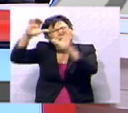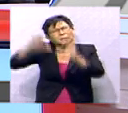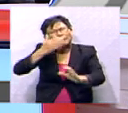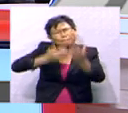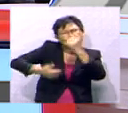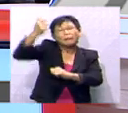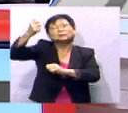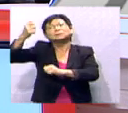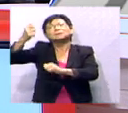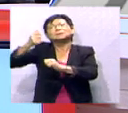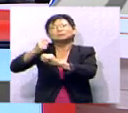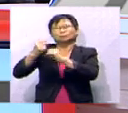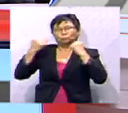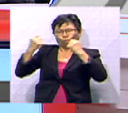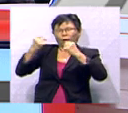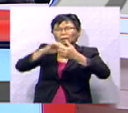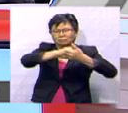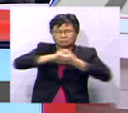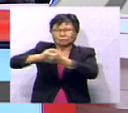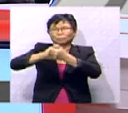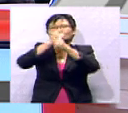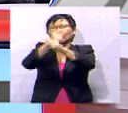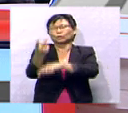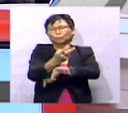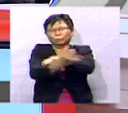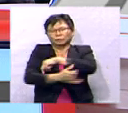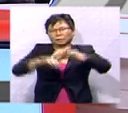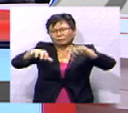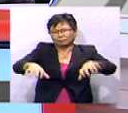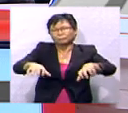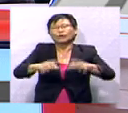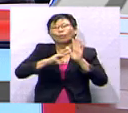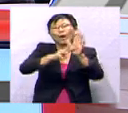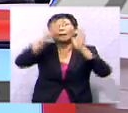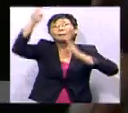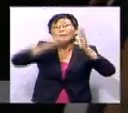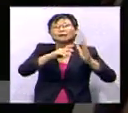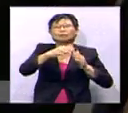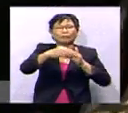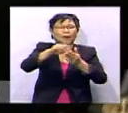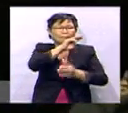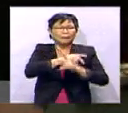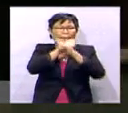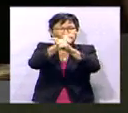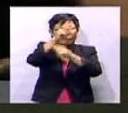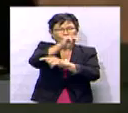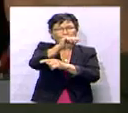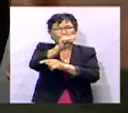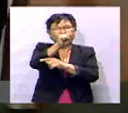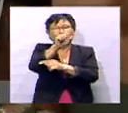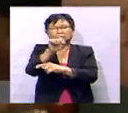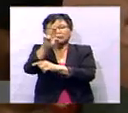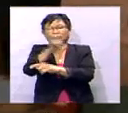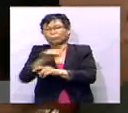paling efektif dalam memperkukuh kerjasama pertahanan kedua-dua negara. Delegasi Malaysia diketuai Menteri Pertahanan Muhammad Sabu